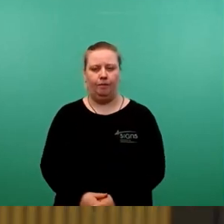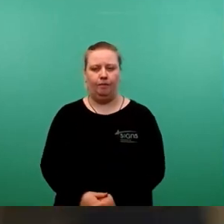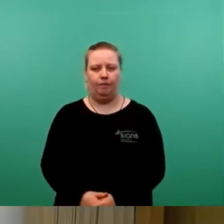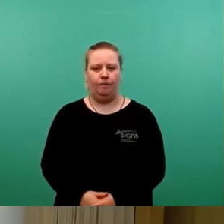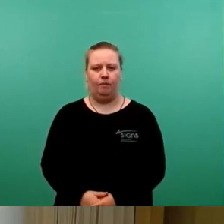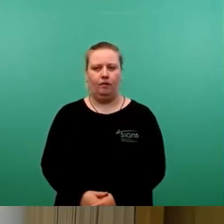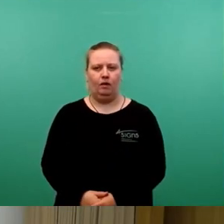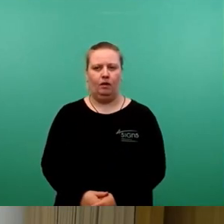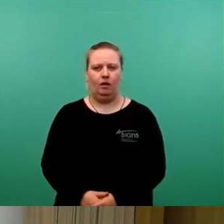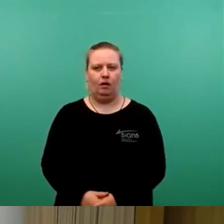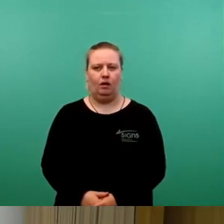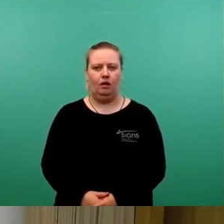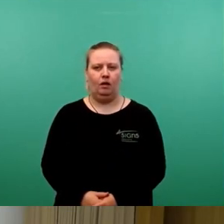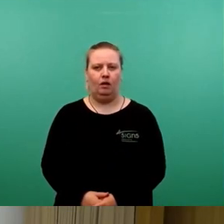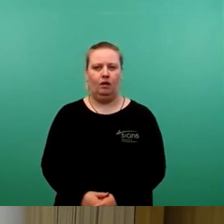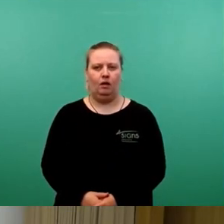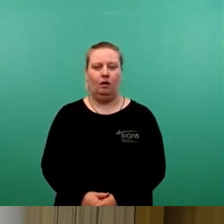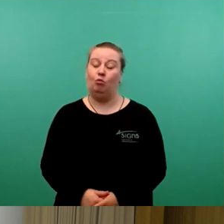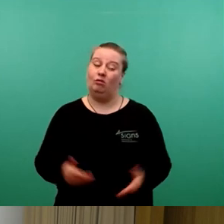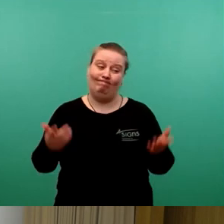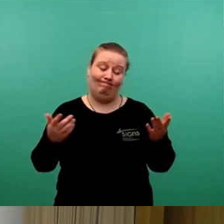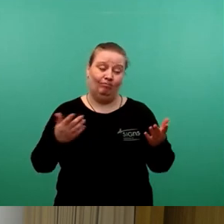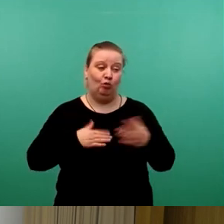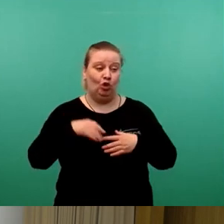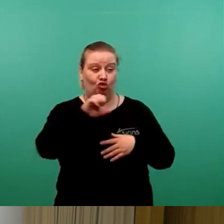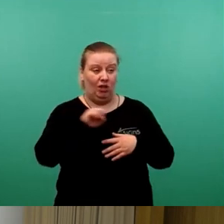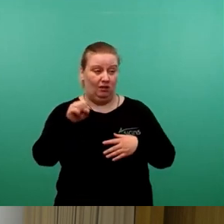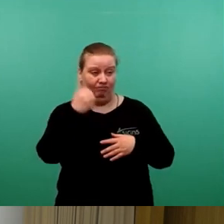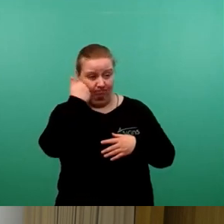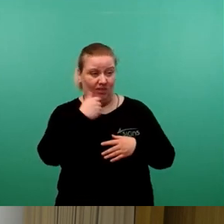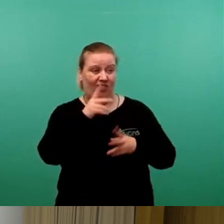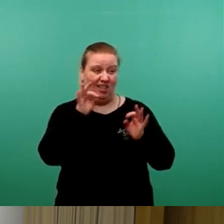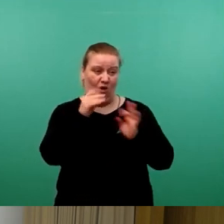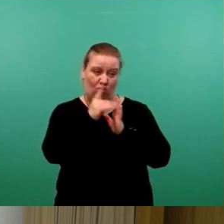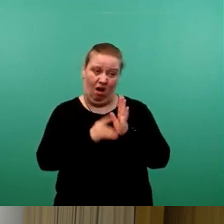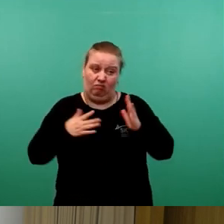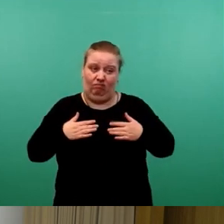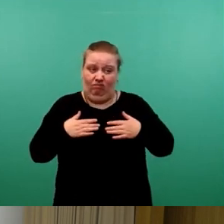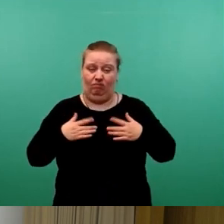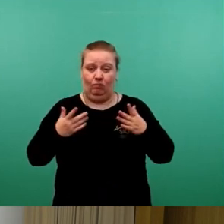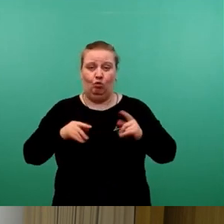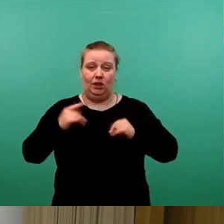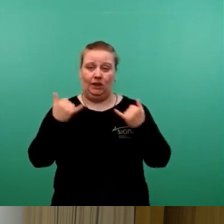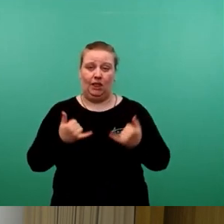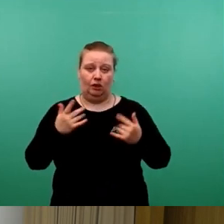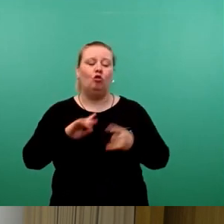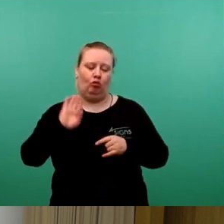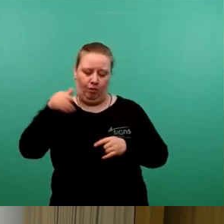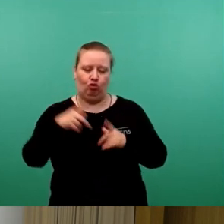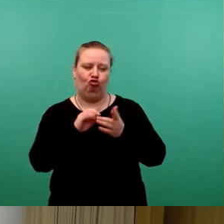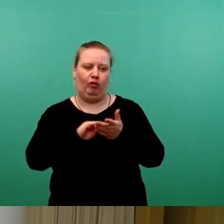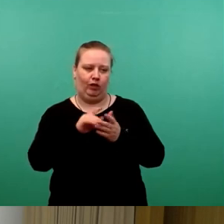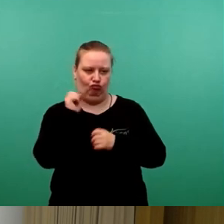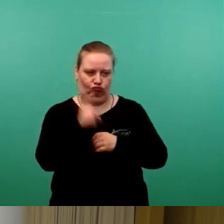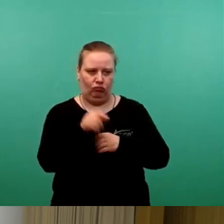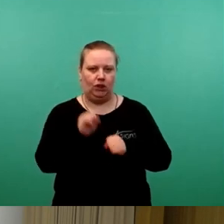Da bedarf es dann der Zuarbeit der Stesat, wenn Sie die genauen Daten haben wollen. Das lässt sich sicherlich im Nachgang auf schriftlichen Weg